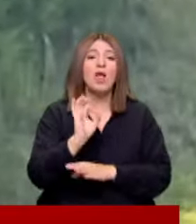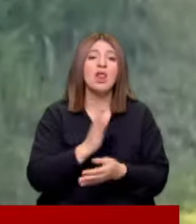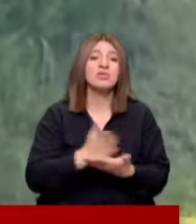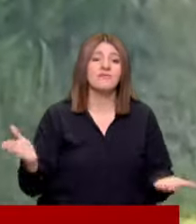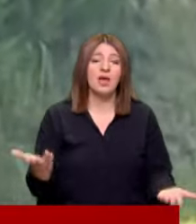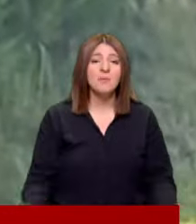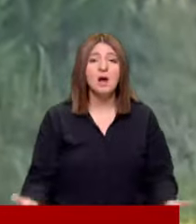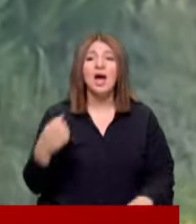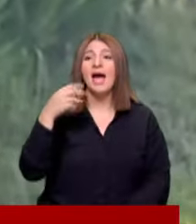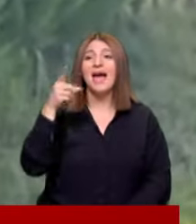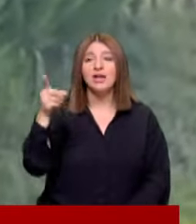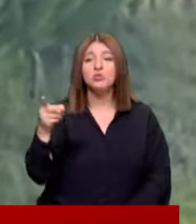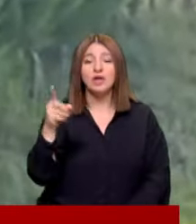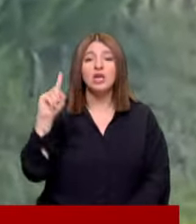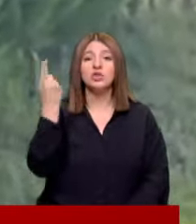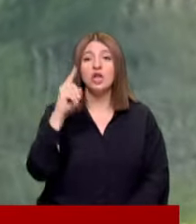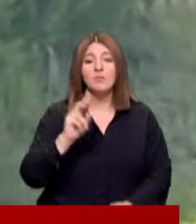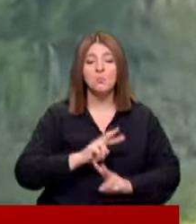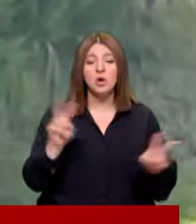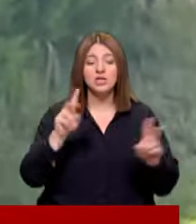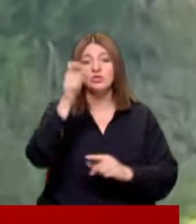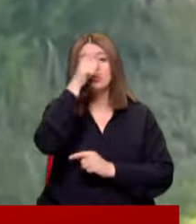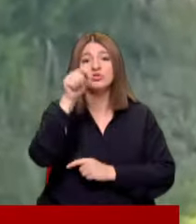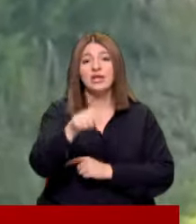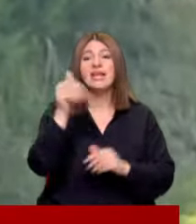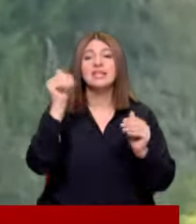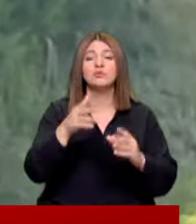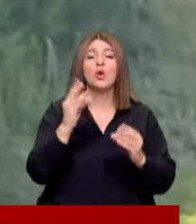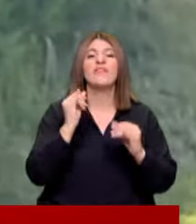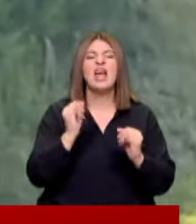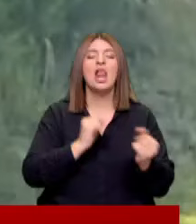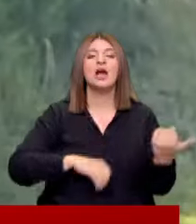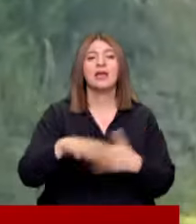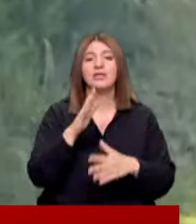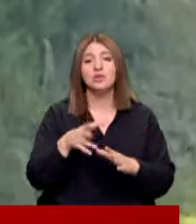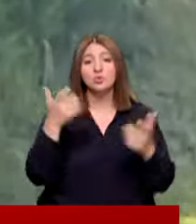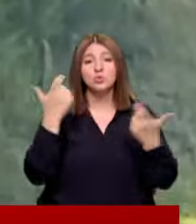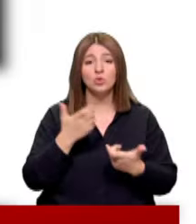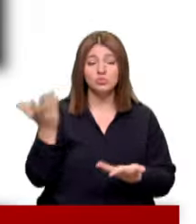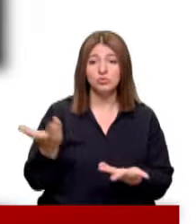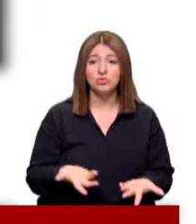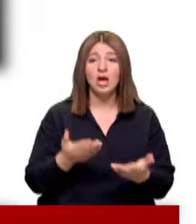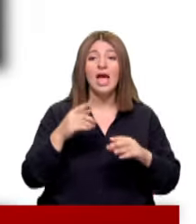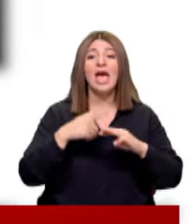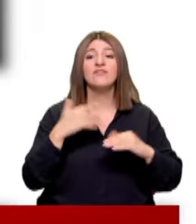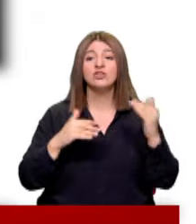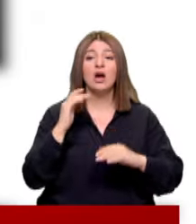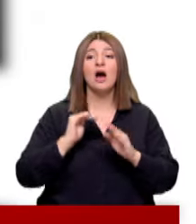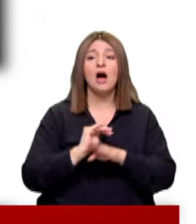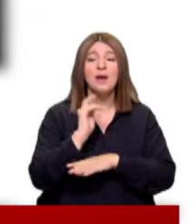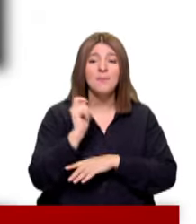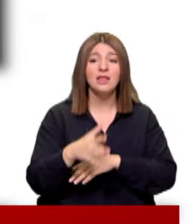devam ederler Recep Tayyip Erdoğan da yönetme tarzı Türkiye'nin gelmiş olduğu felaketlerin sorumlusudur Enflasyon, hayat